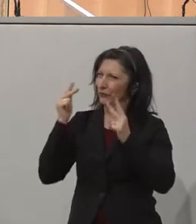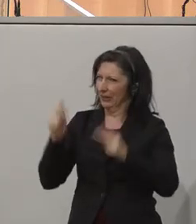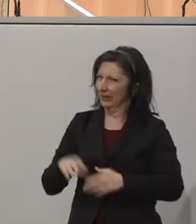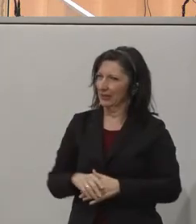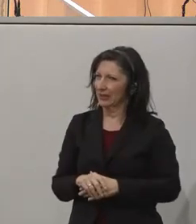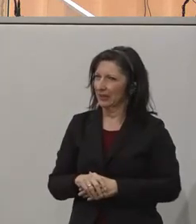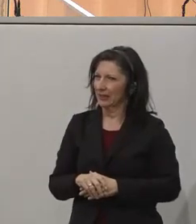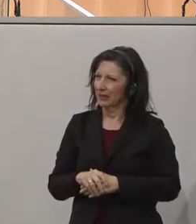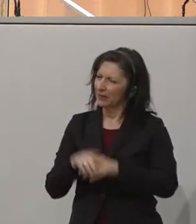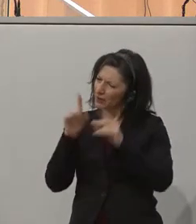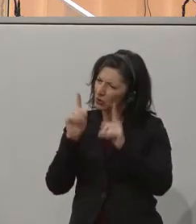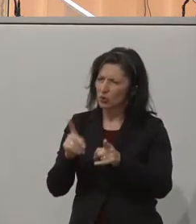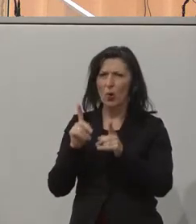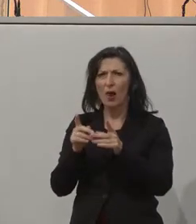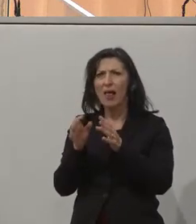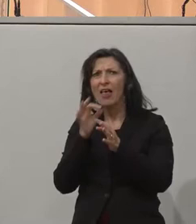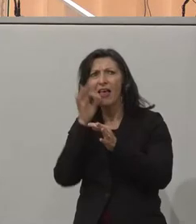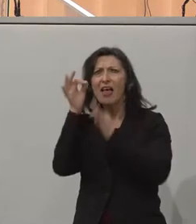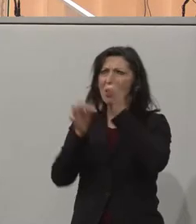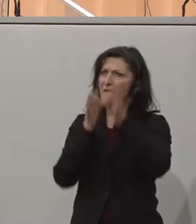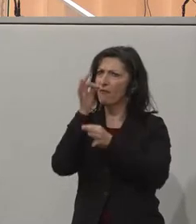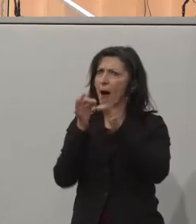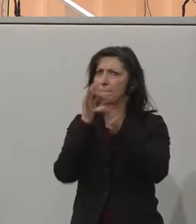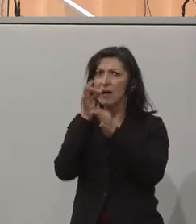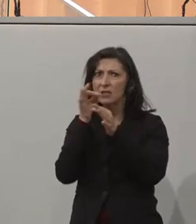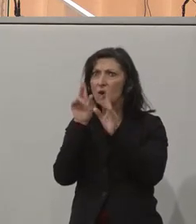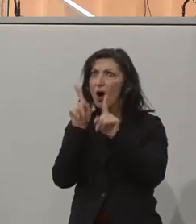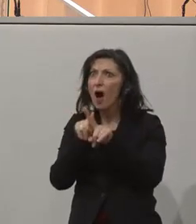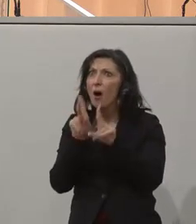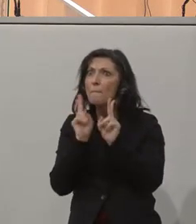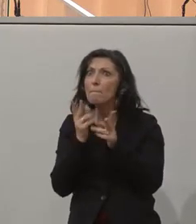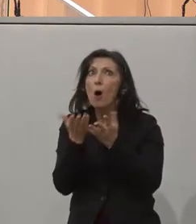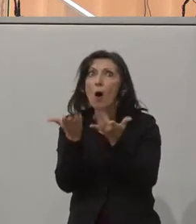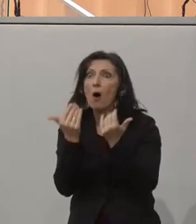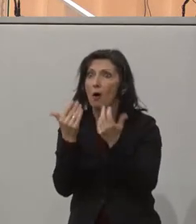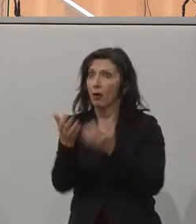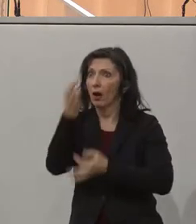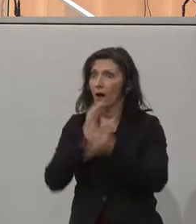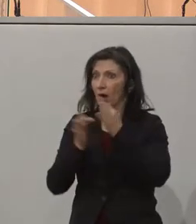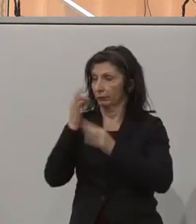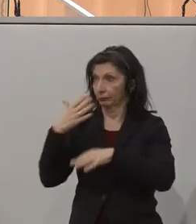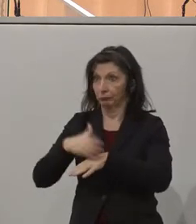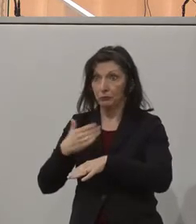Zugänglichkeit der Informationen, vor allem dann, wenn es Information ist, die relevant ist für die Gesellschaft, wie zum Beispiel Gesundheitsinformation, dass die für alle